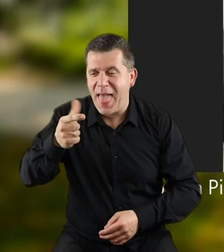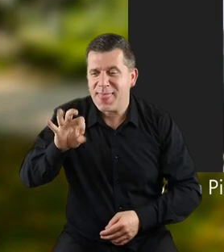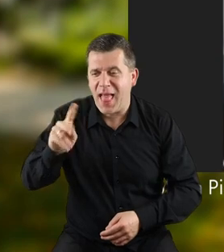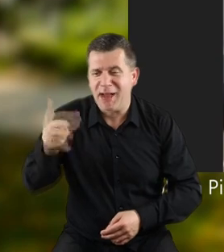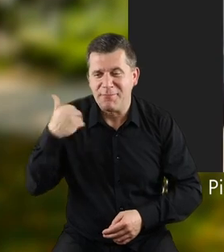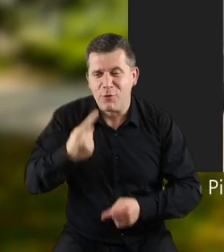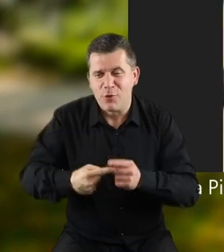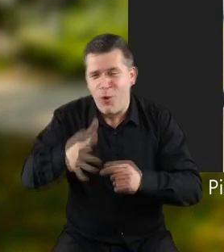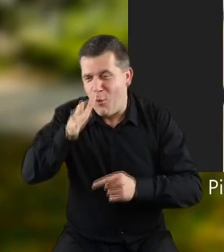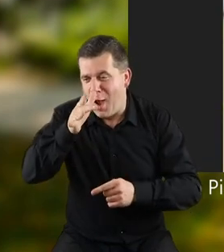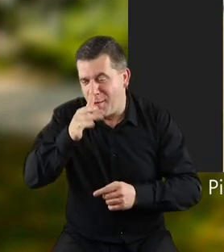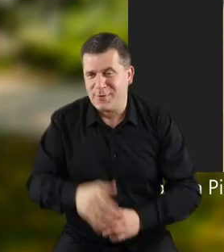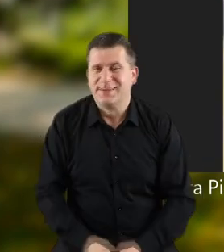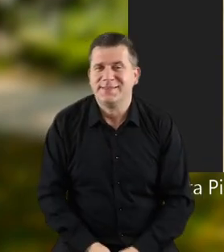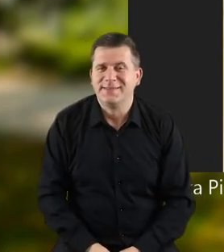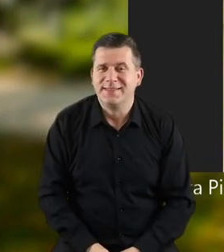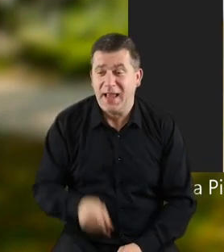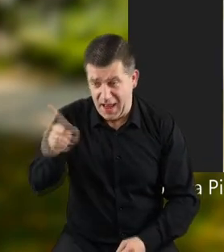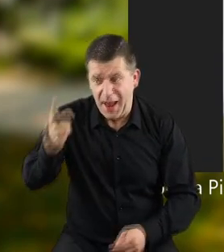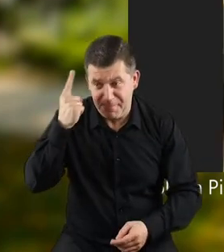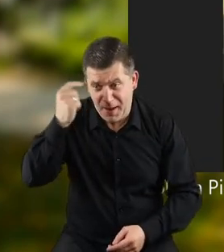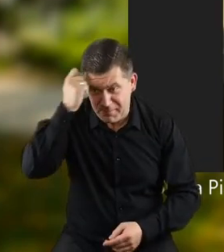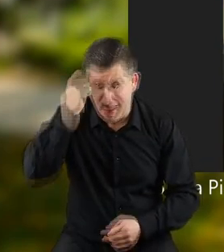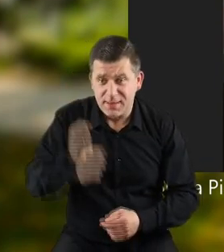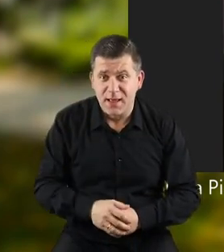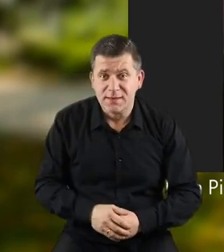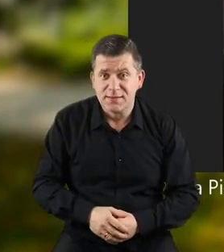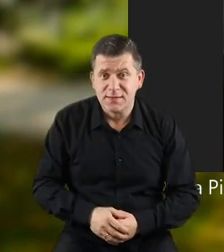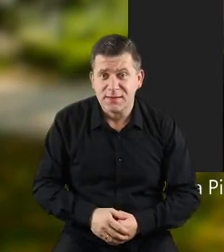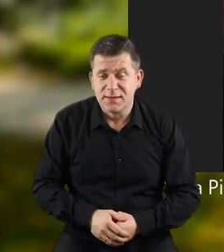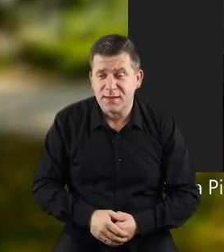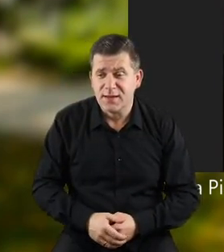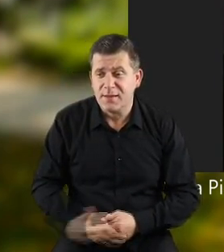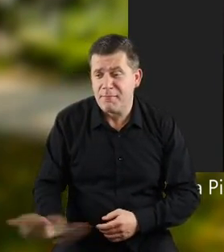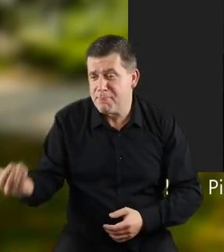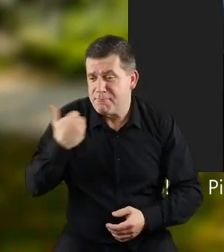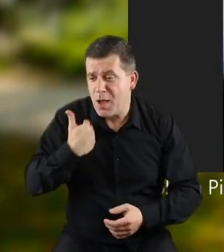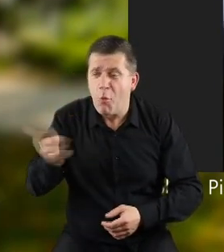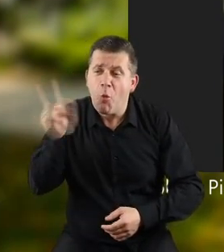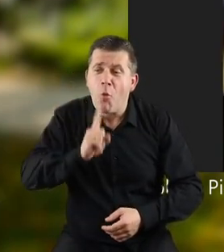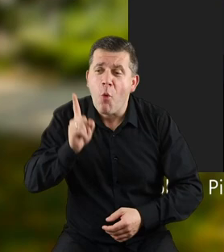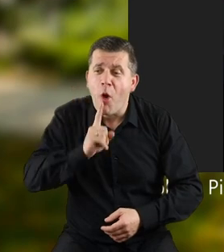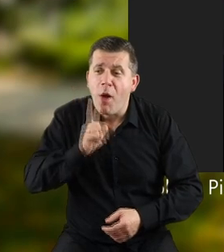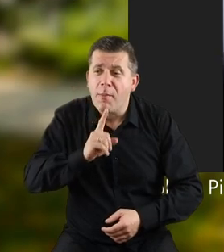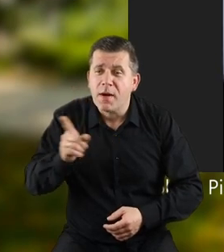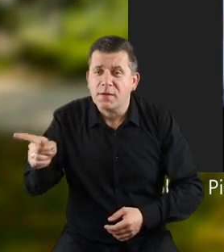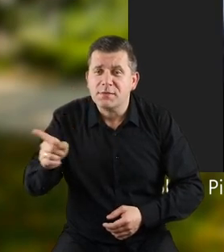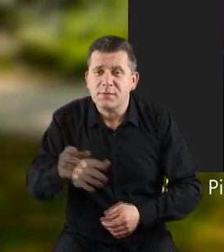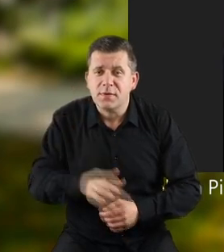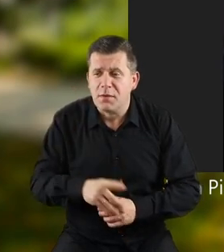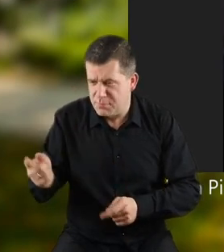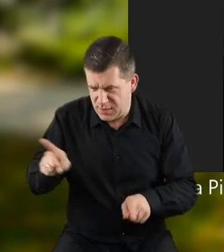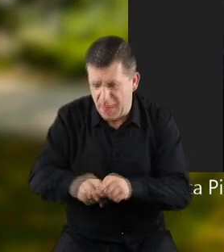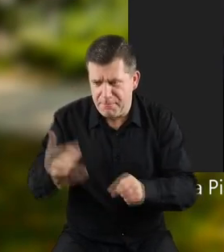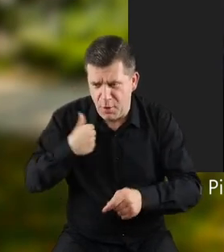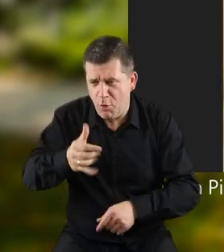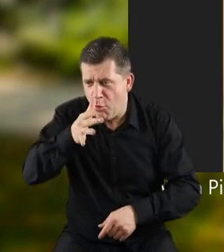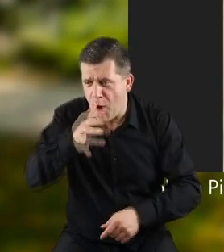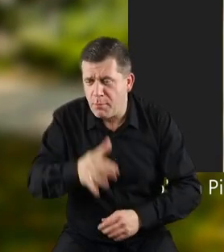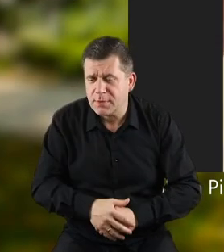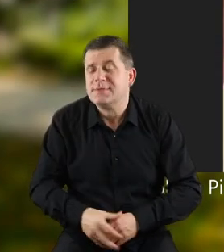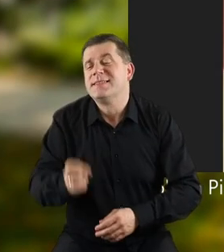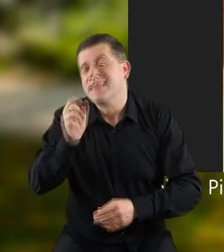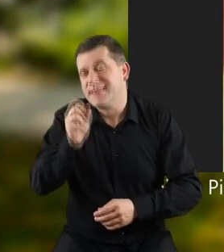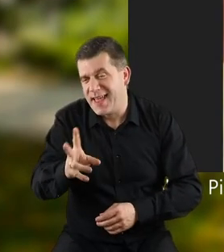rozrabiała. Tak! A pamiętam, jak był jakiś tam chłopiec u nas i on też rozrabiał?